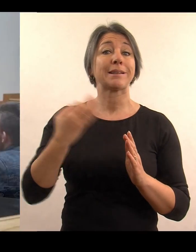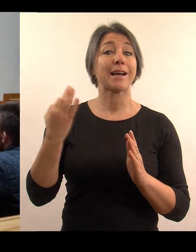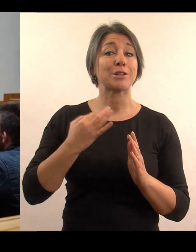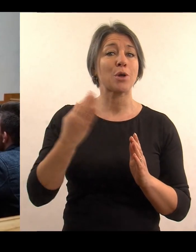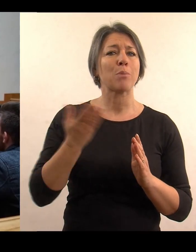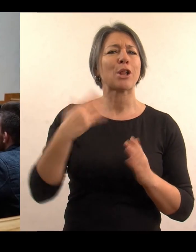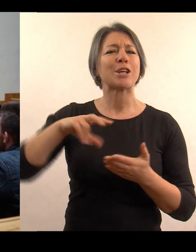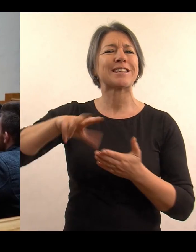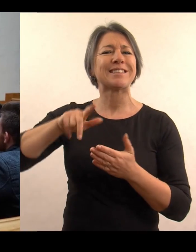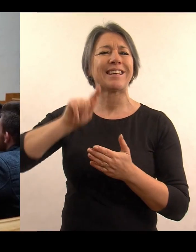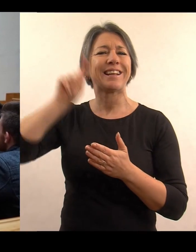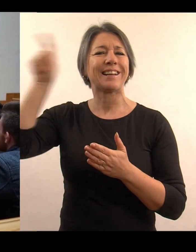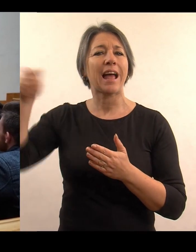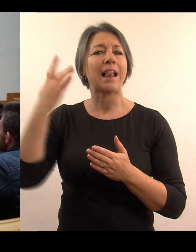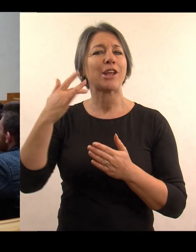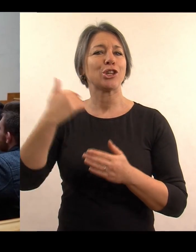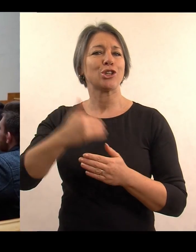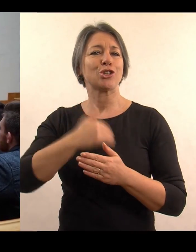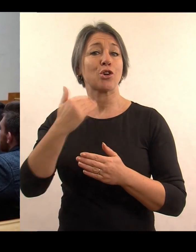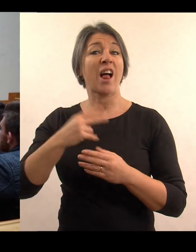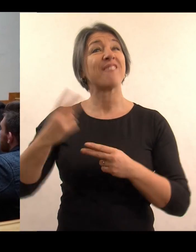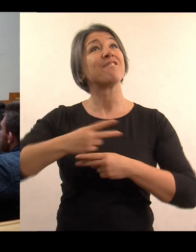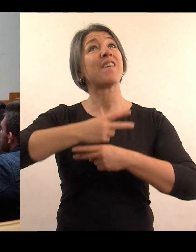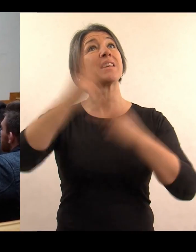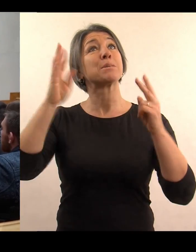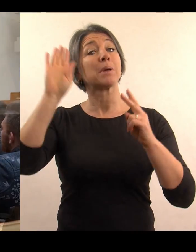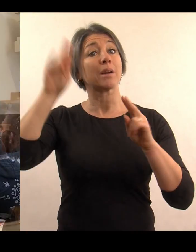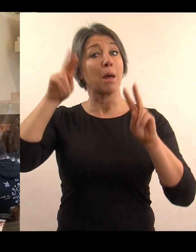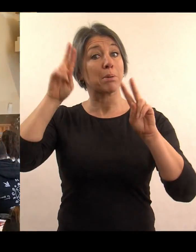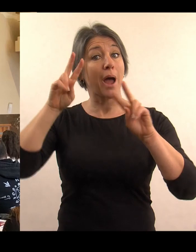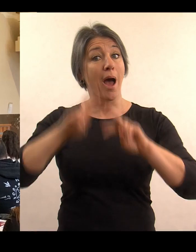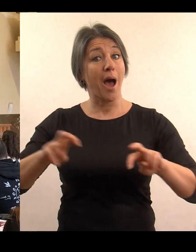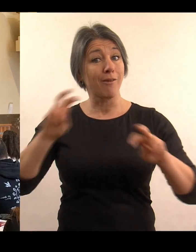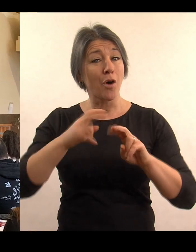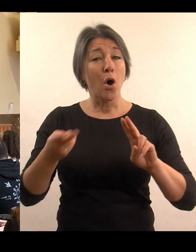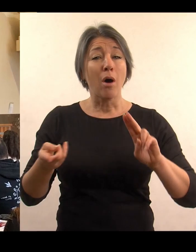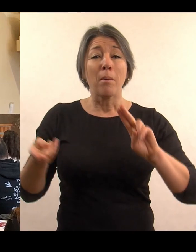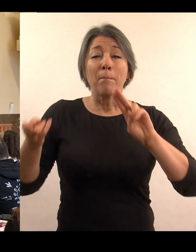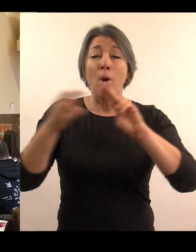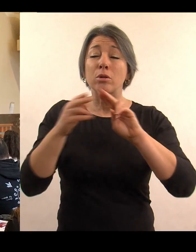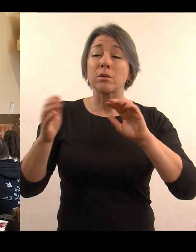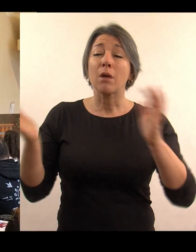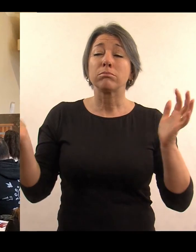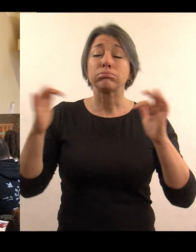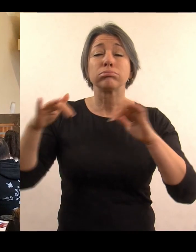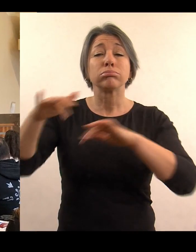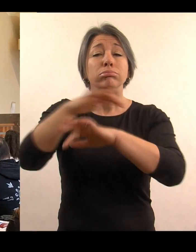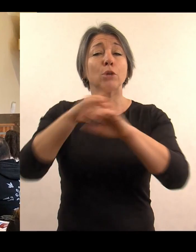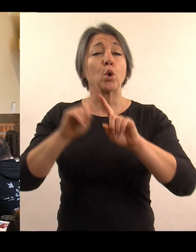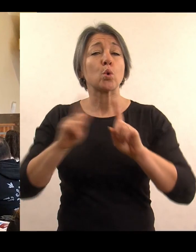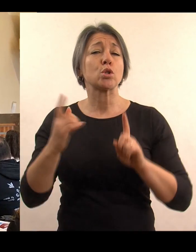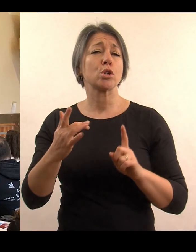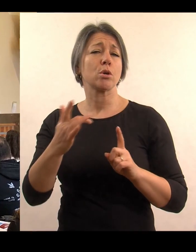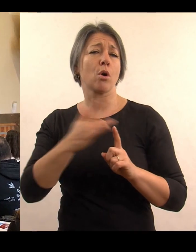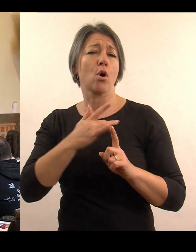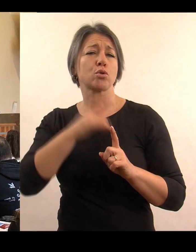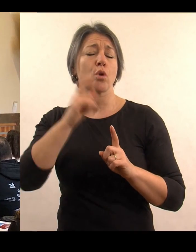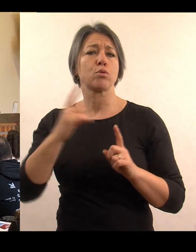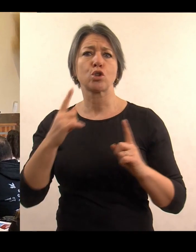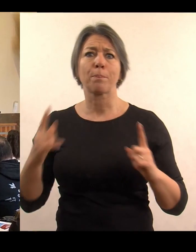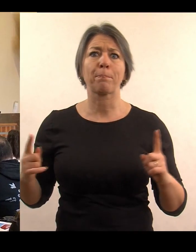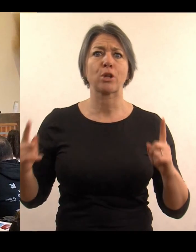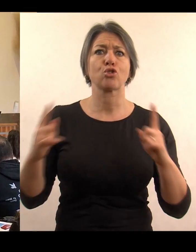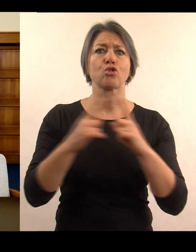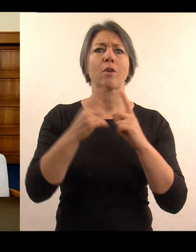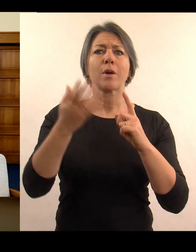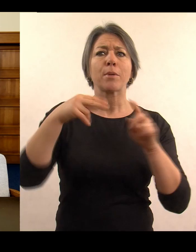Sicily, na letní školu vesmírného práva a tam jsem se potkala s největšími špičkami tady v tomhle oboru. Diskutovala jsem s nimi